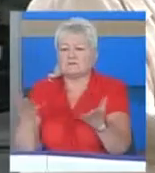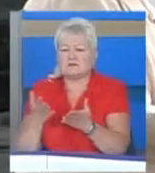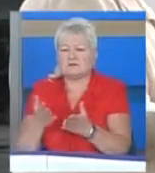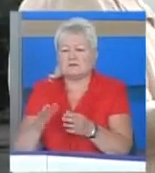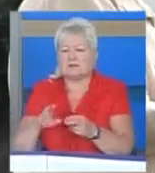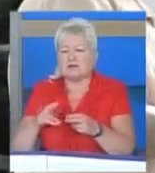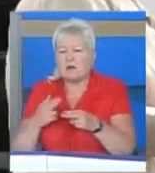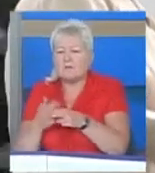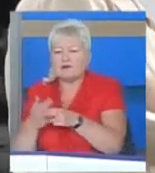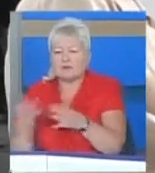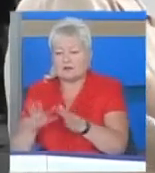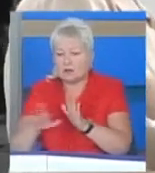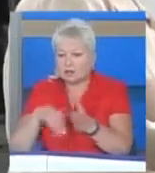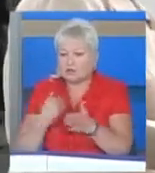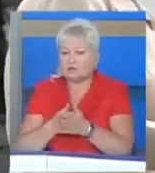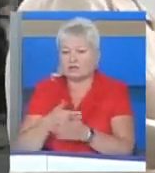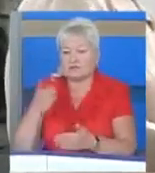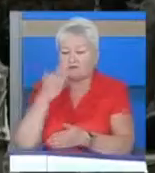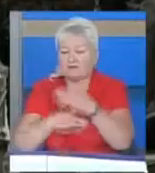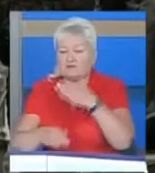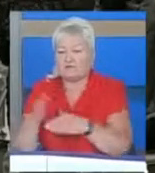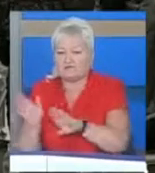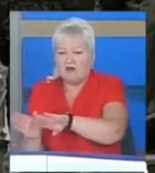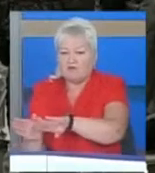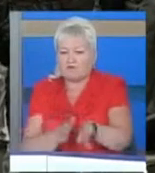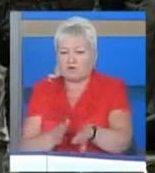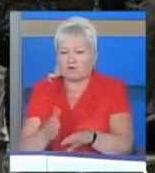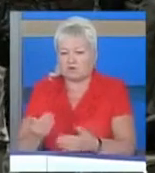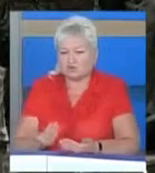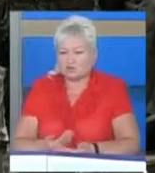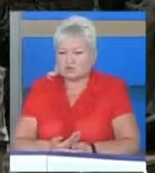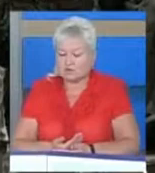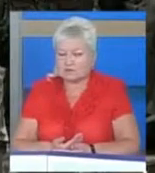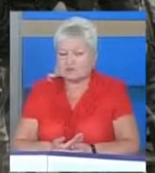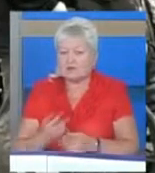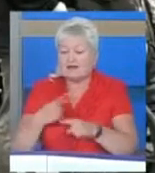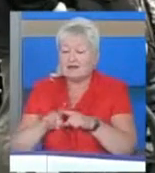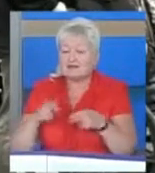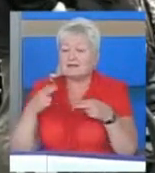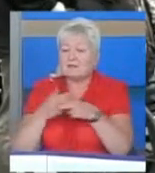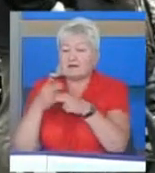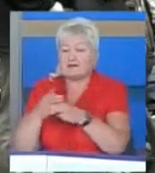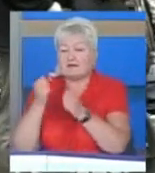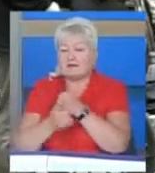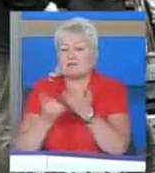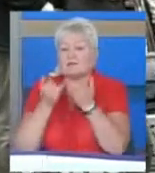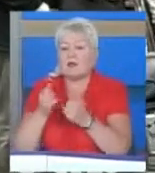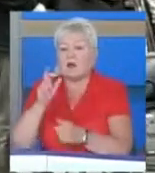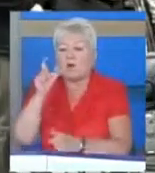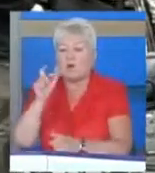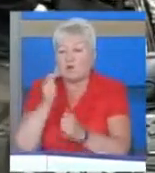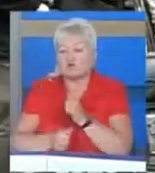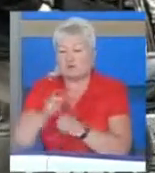досі від інвалідів відгороджений соціум. Ці бар'єри для кожної людини з особливими потребами –